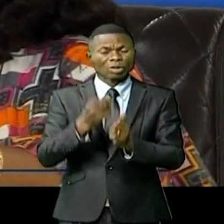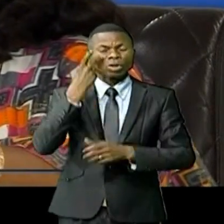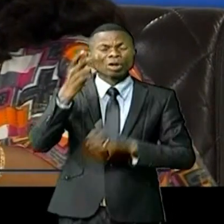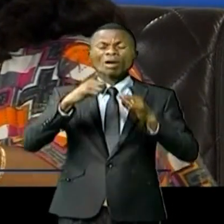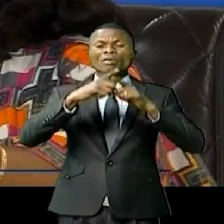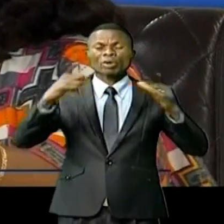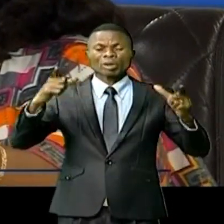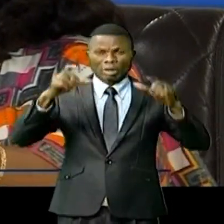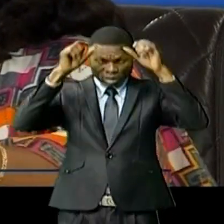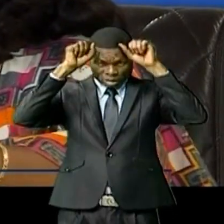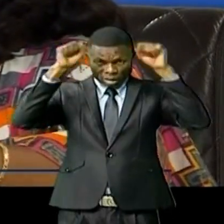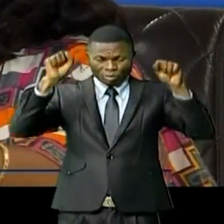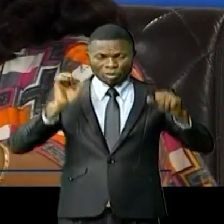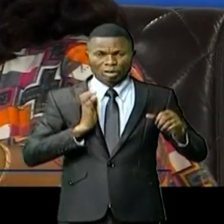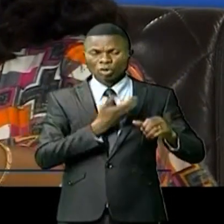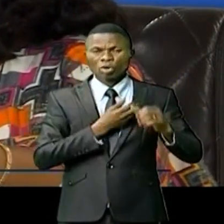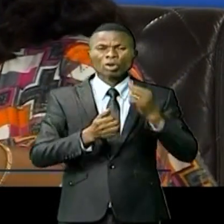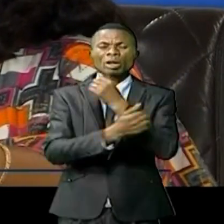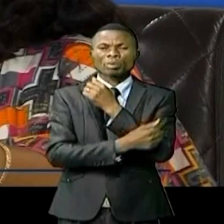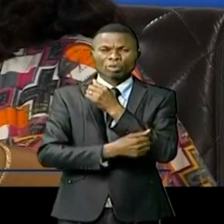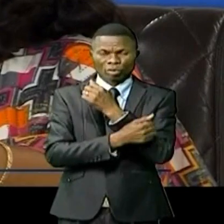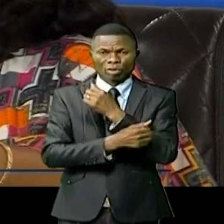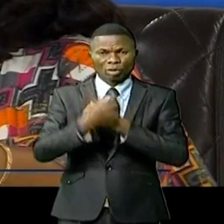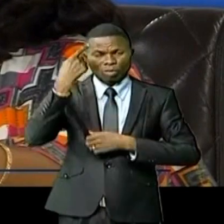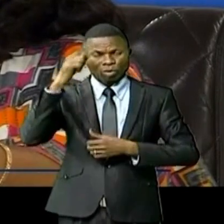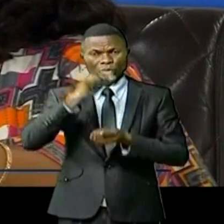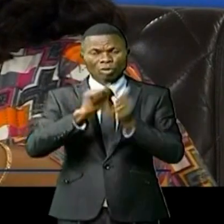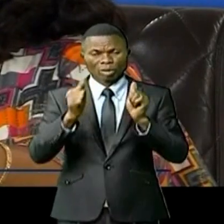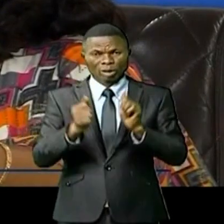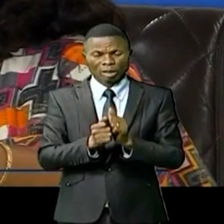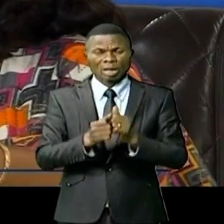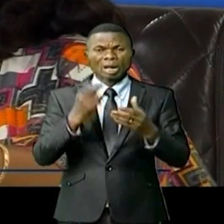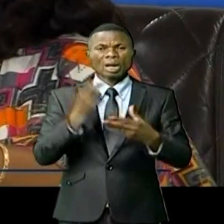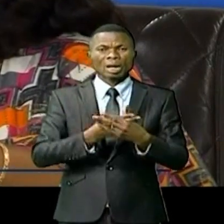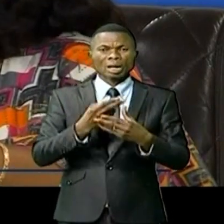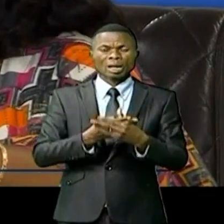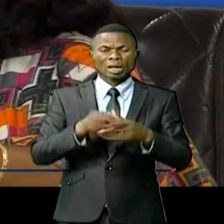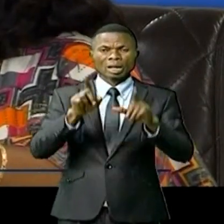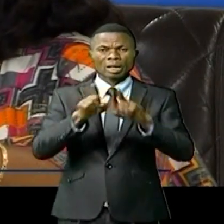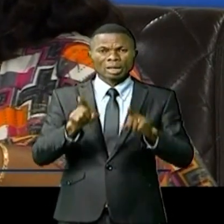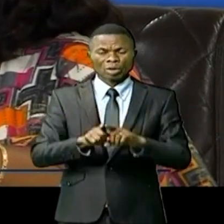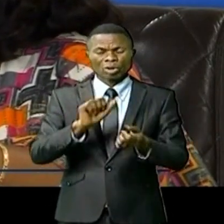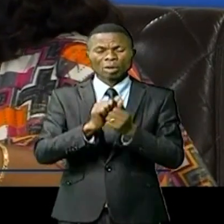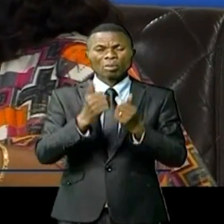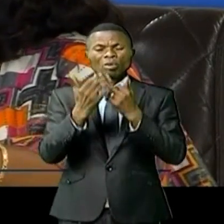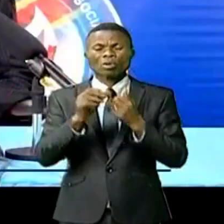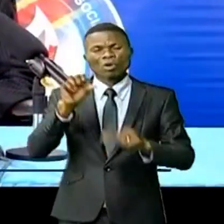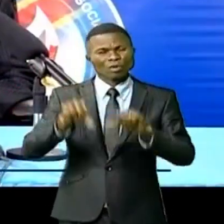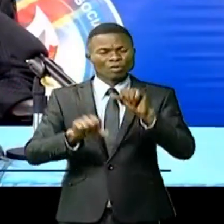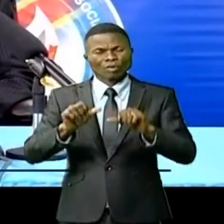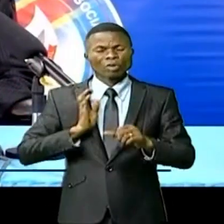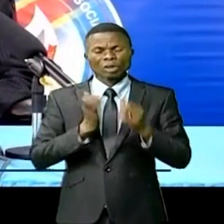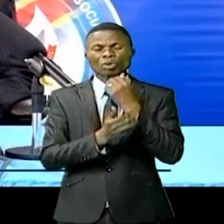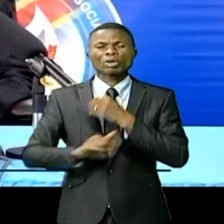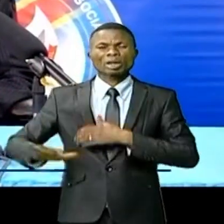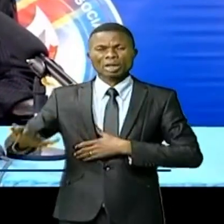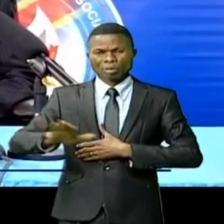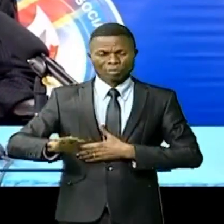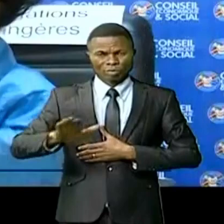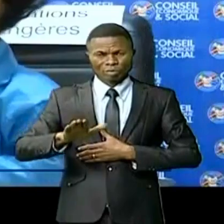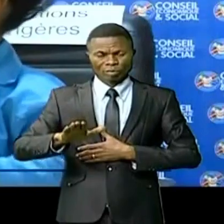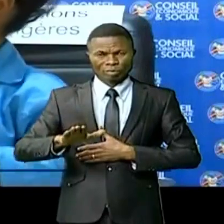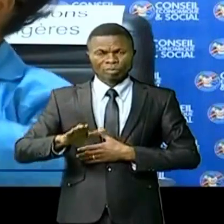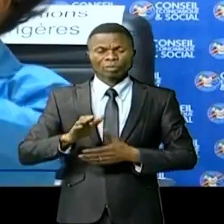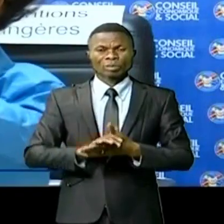du président de la République par rapport au handicap et à la vulnérabilité dans ces pays. » l'intervention des